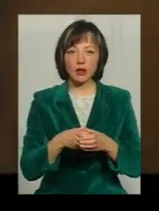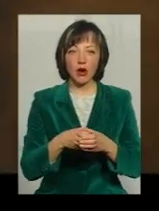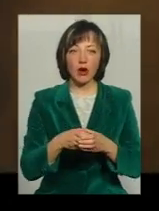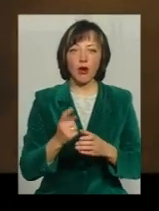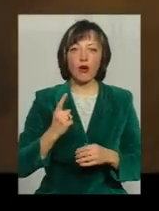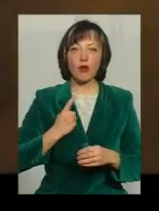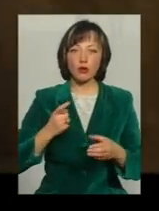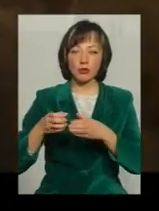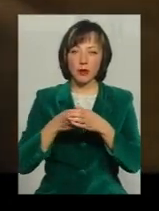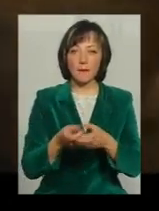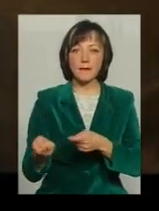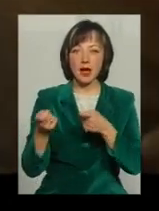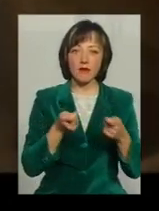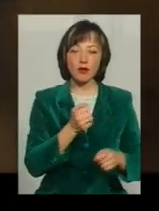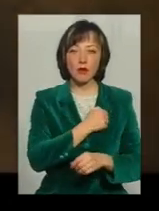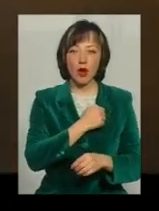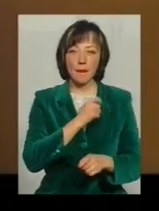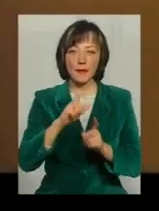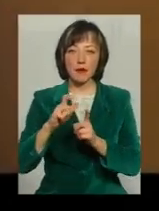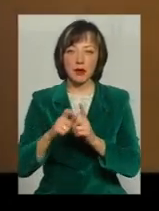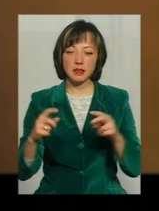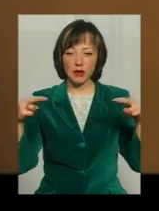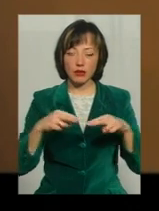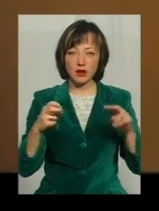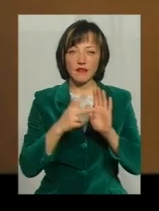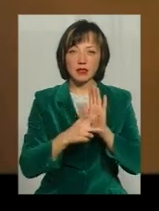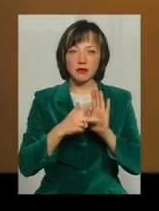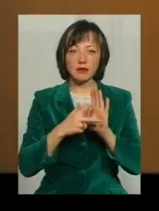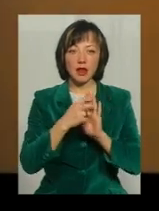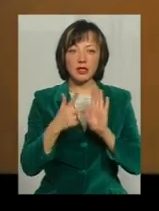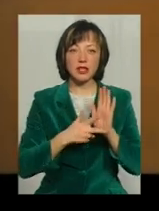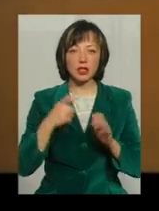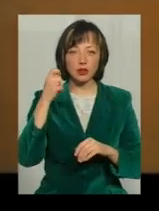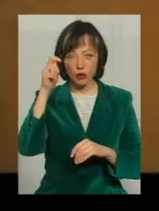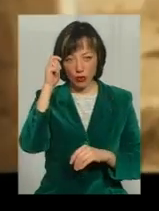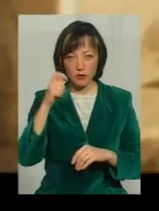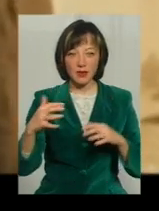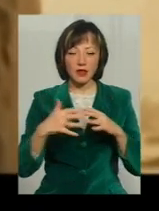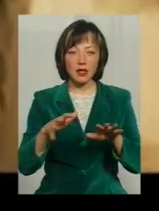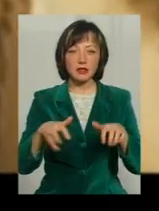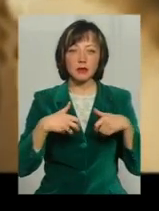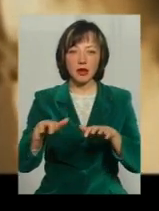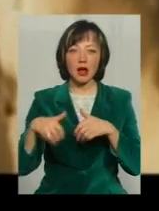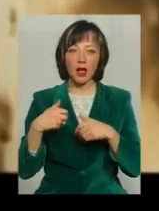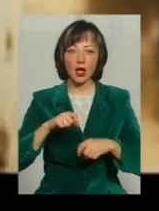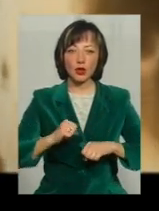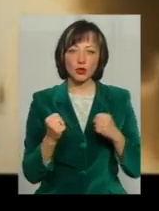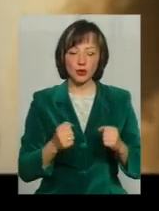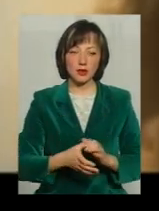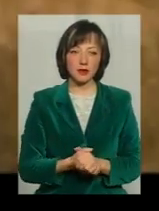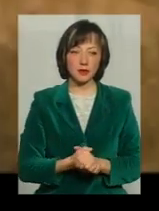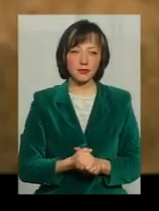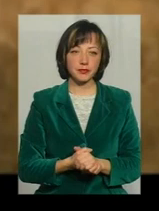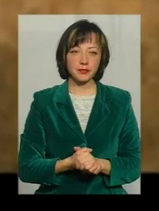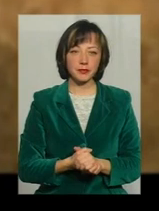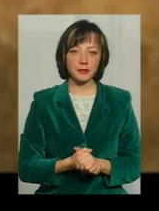колони, котра перевозила боєприпаси На очах 18-річного хлопця війна один за одним забирала друзів Більше 50